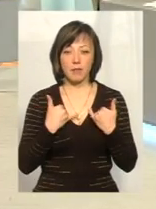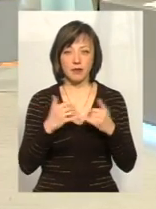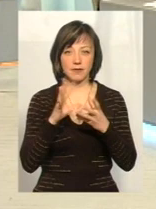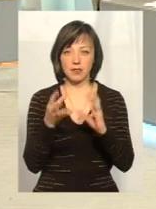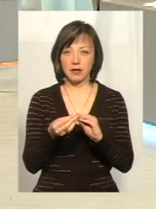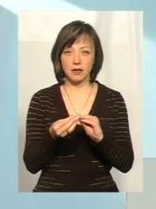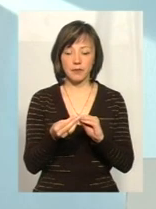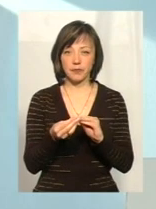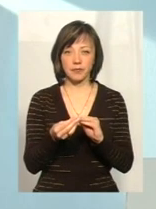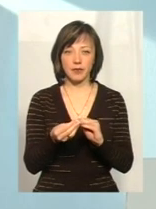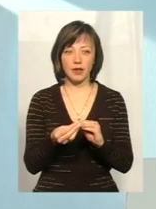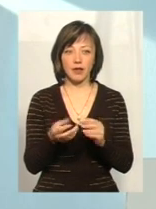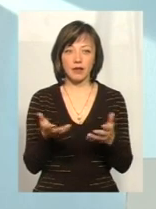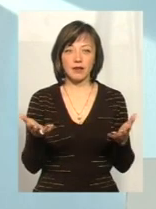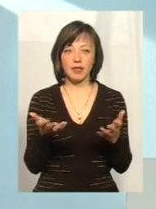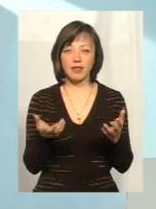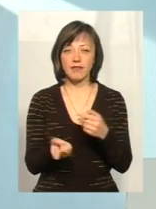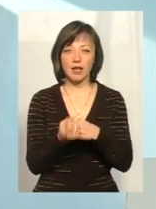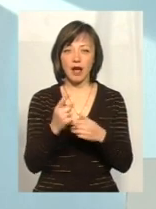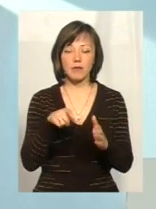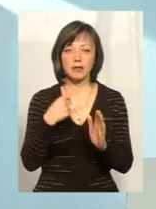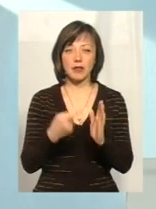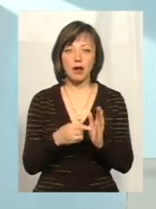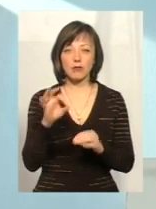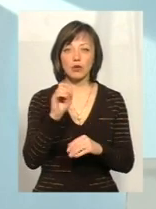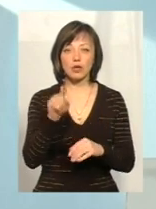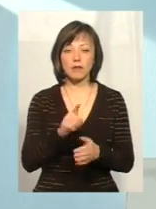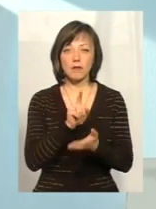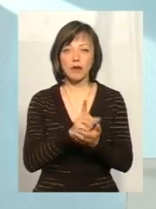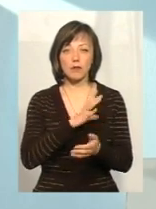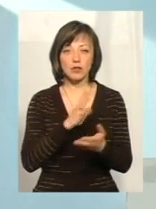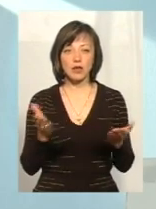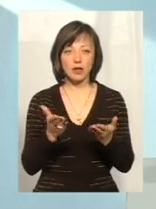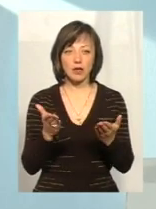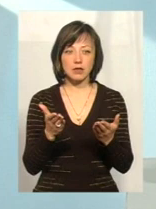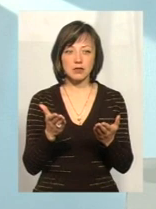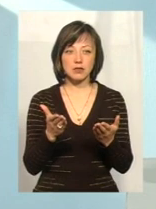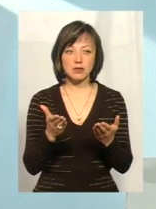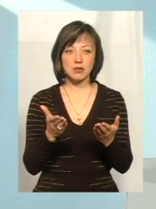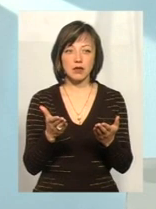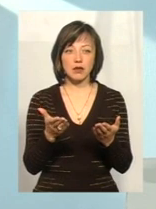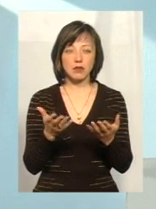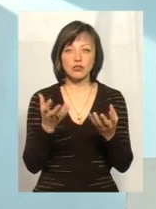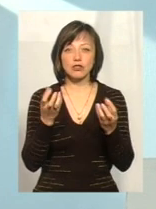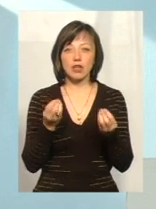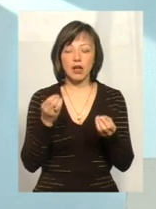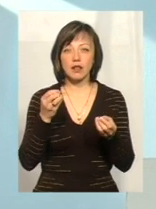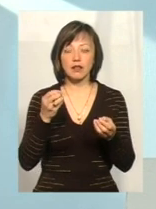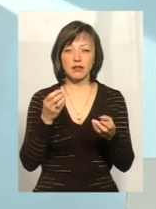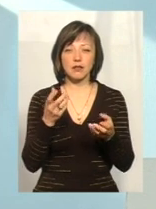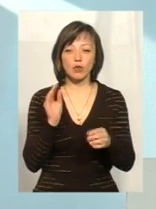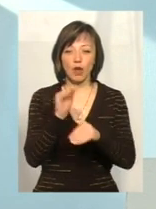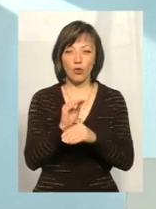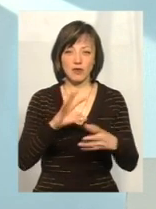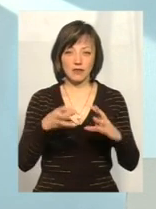взагалі не стоїть таке запитання про те, що має бути якась анреальна звітність. Але якщо